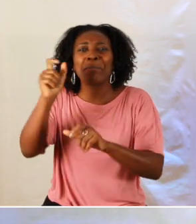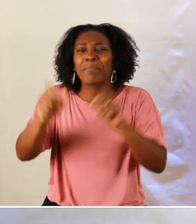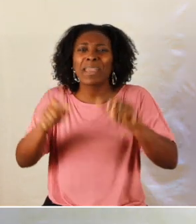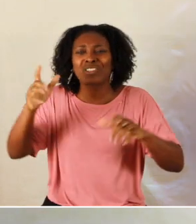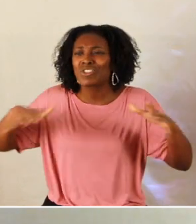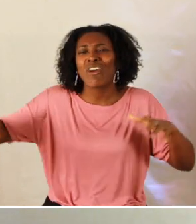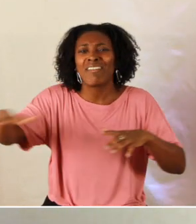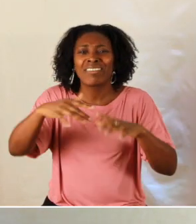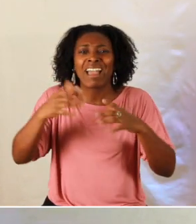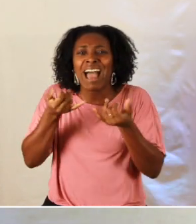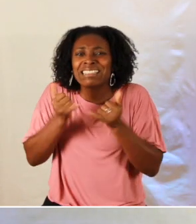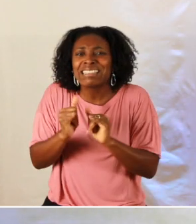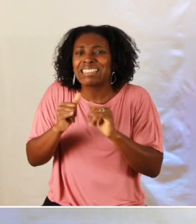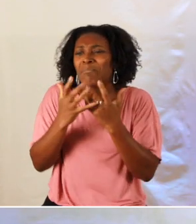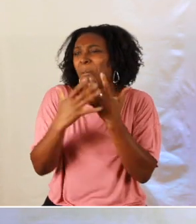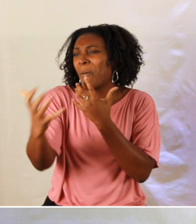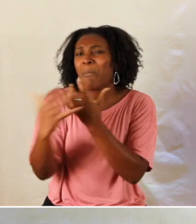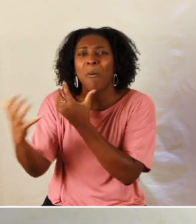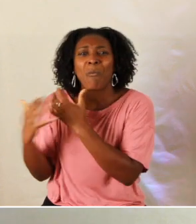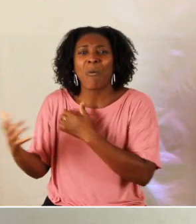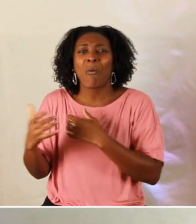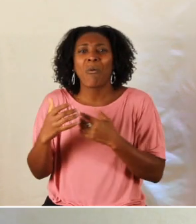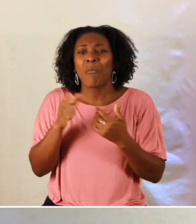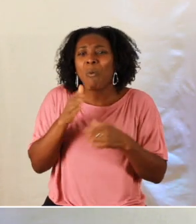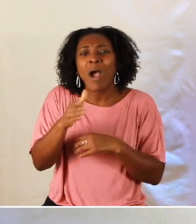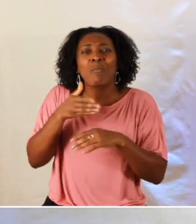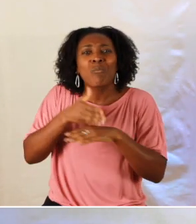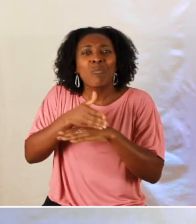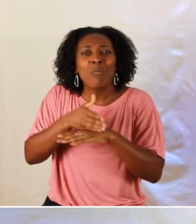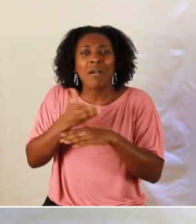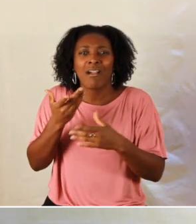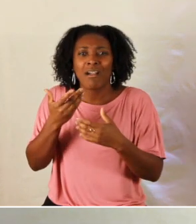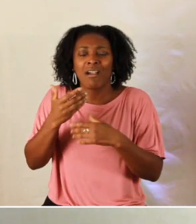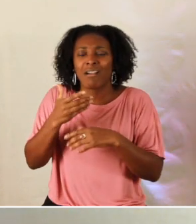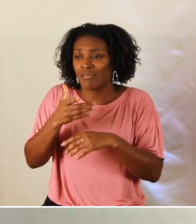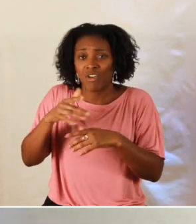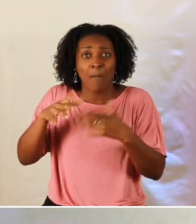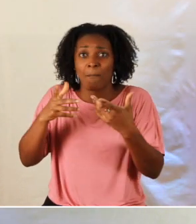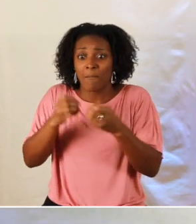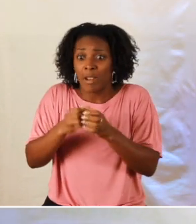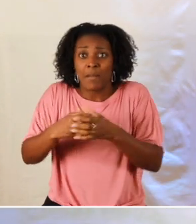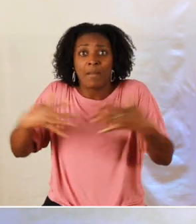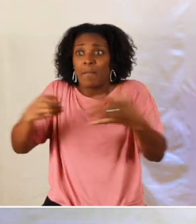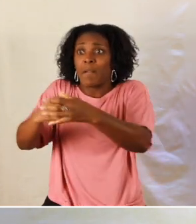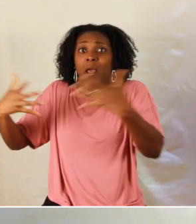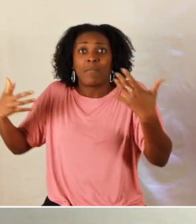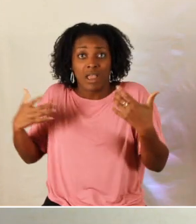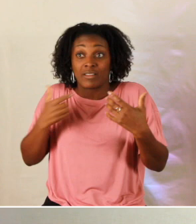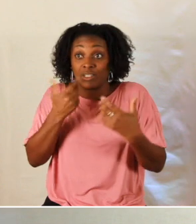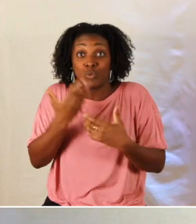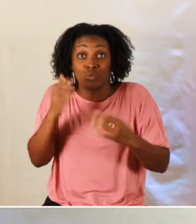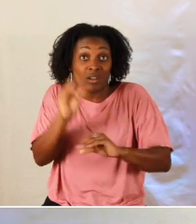multiplié les pains et les poissons afin qu'ils mangent parce qu'ils étaient fatigués et qu'il les voyait comme des brebis qui avait besoin et bien d'être